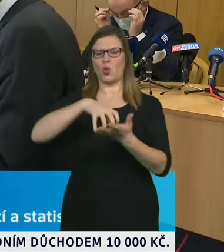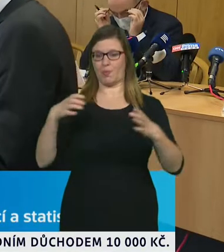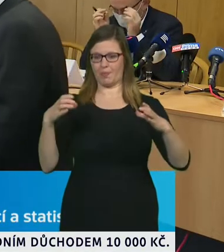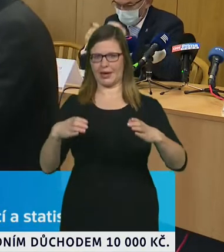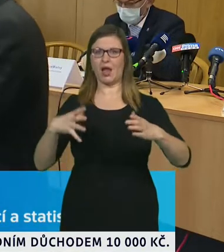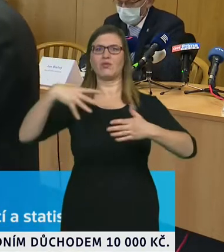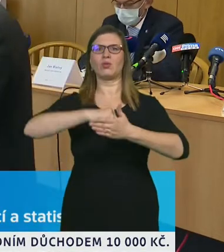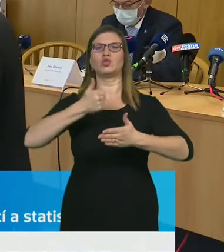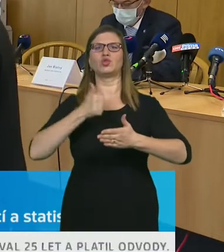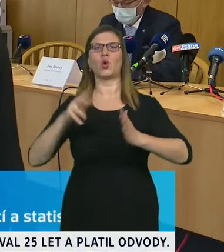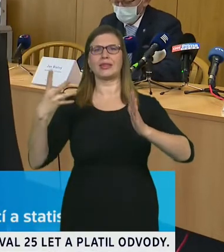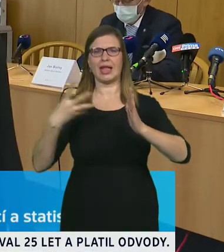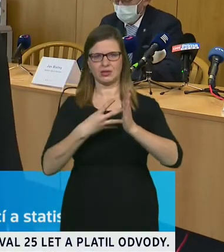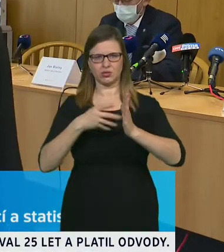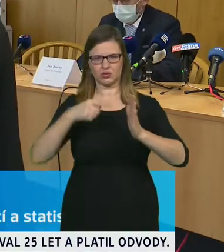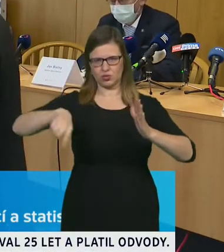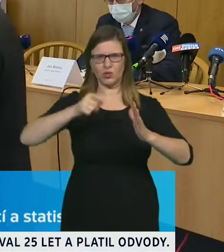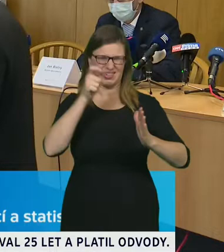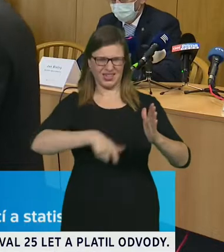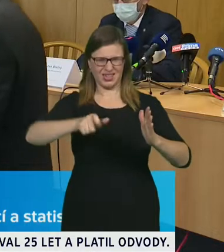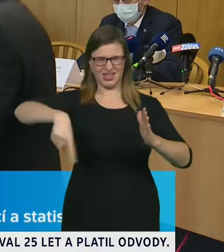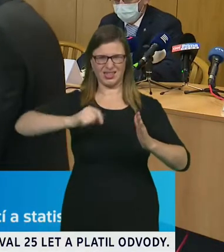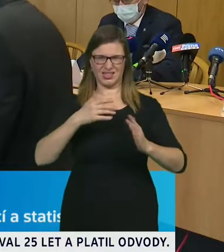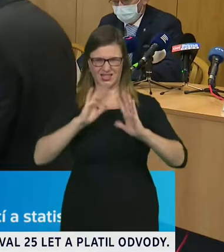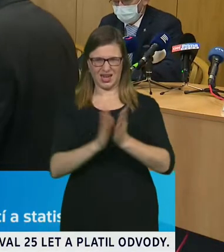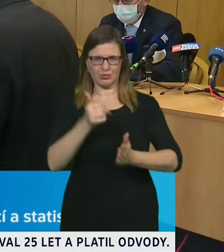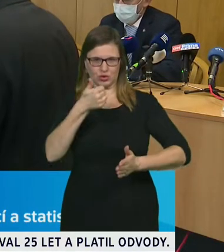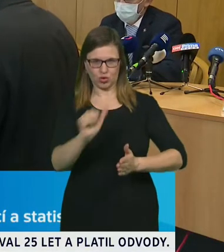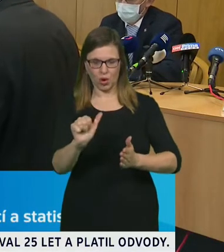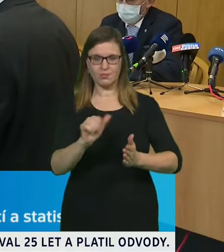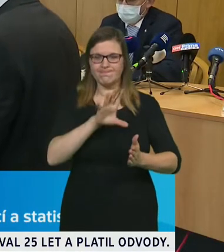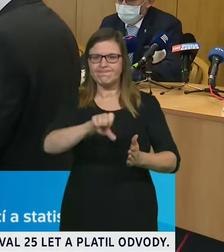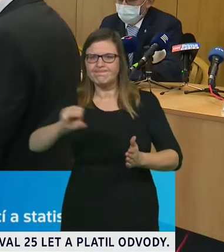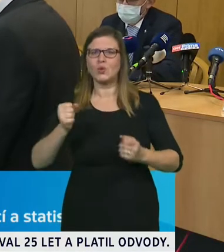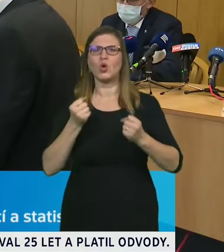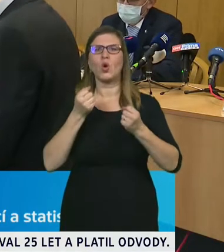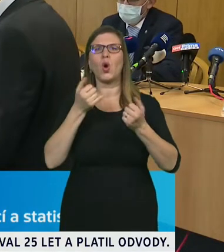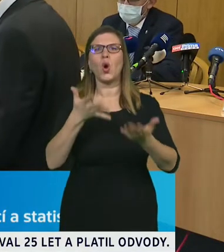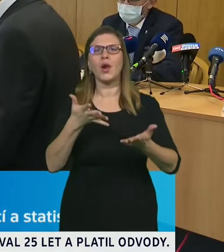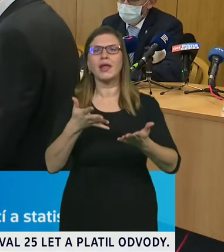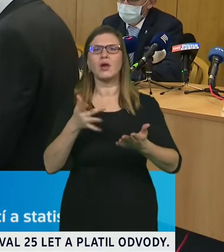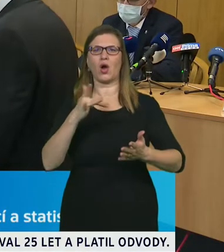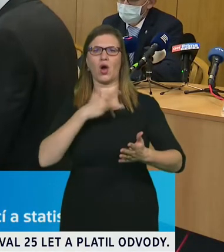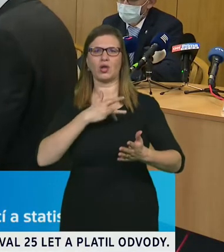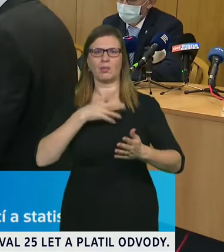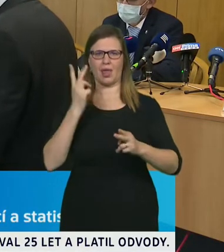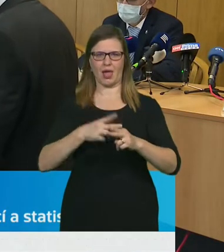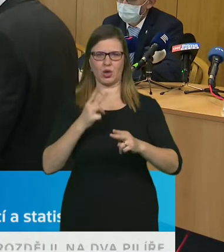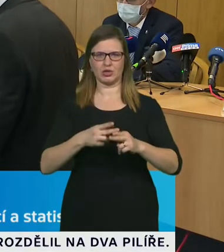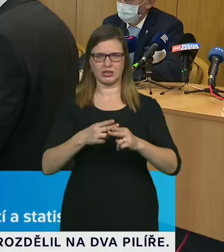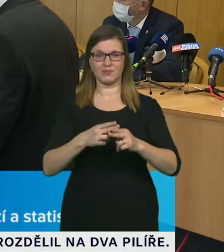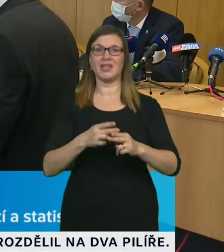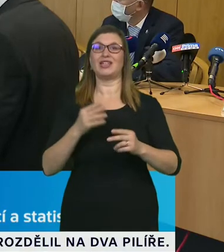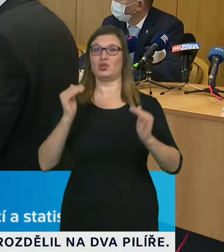tím více nám to signalizuje, že ta nálož té populaci může být vyšší. My jsme z dlouhodobého hlediska snížili tuto